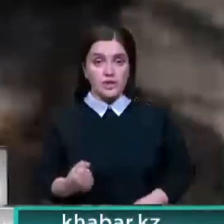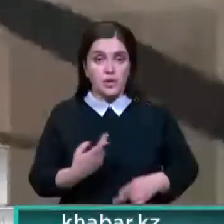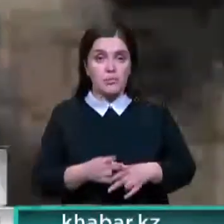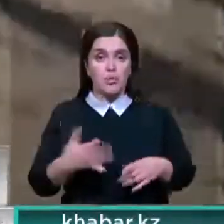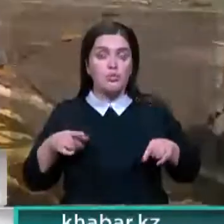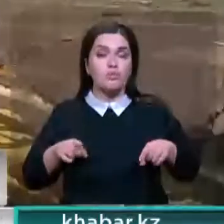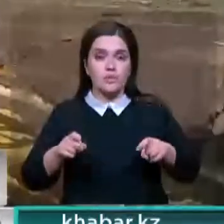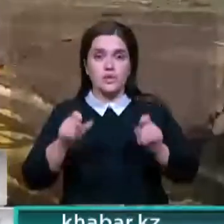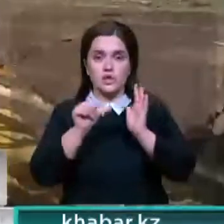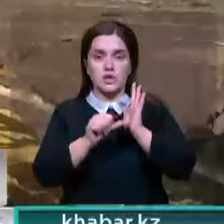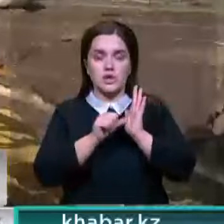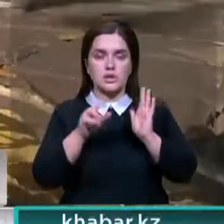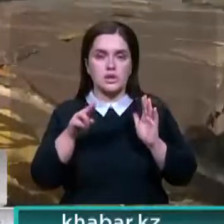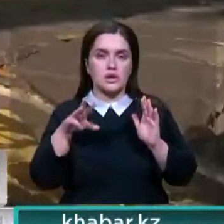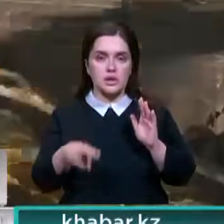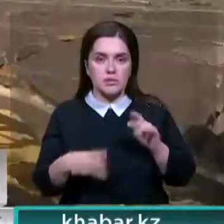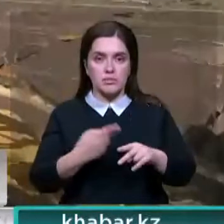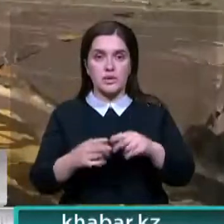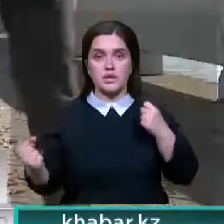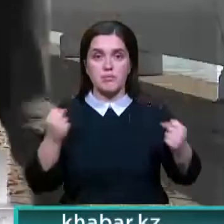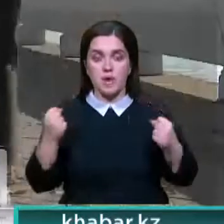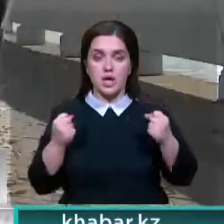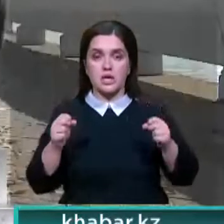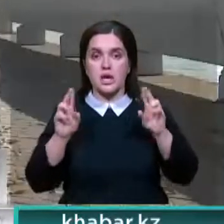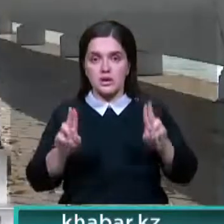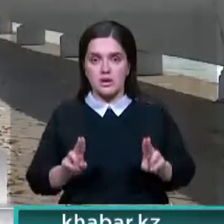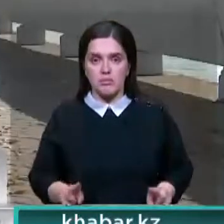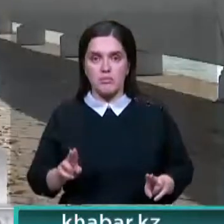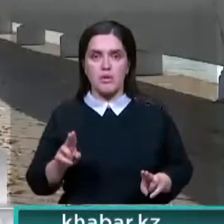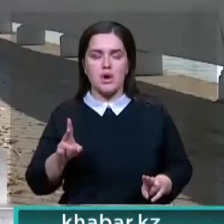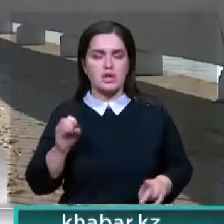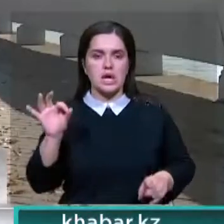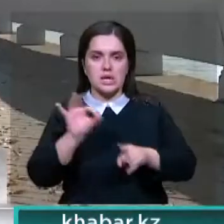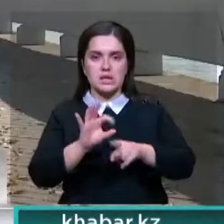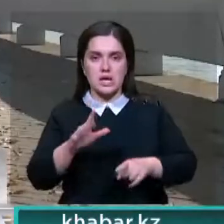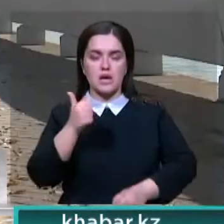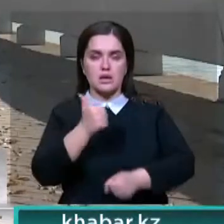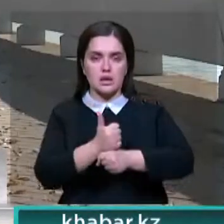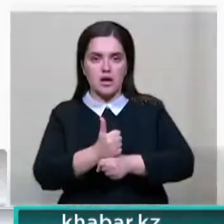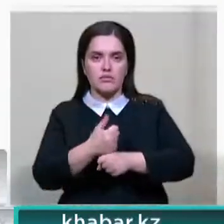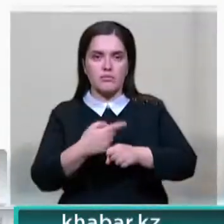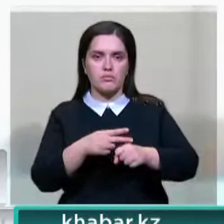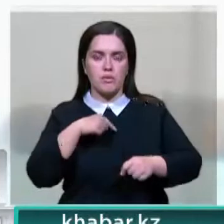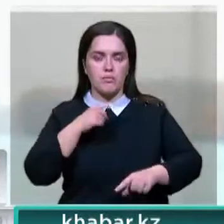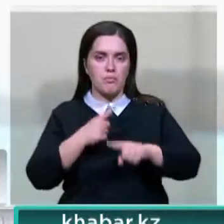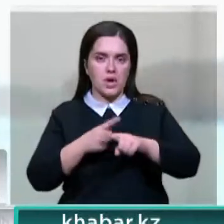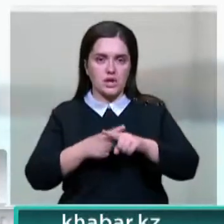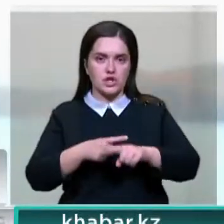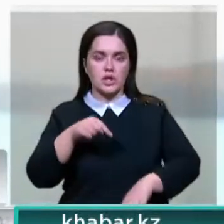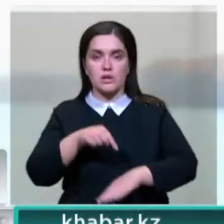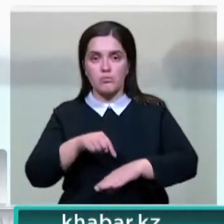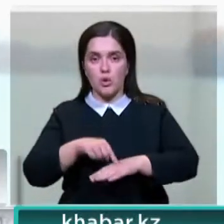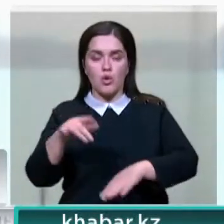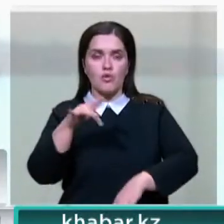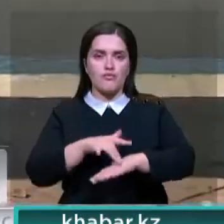юноша пробежал 60 километров. Спортивные нормативы для Данила не сама цель. Главное – тонус и положительные эмоции. Он